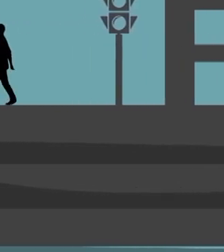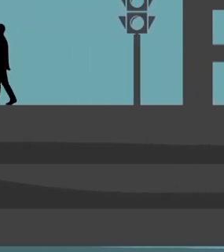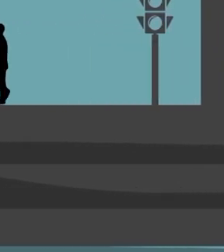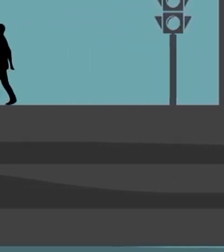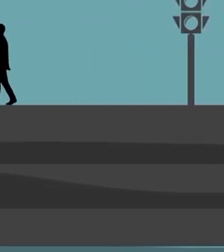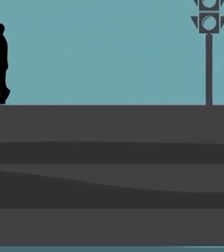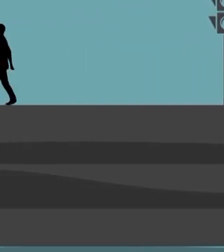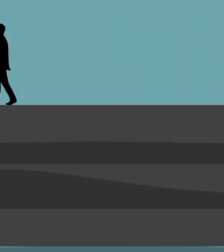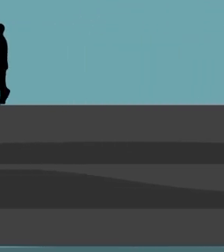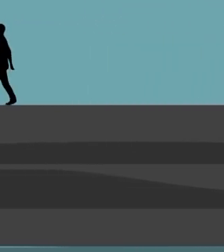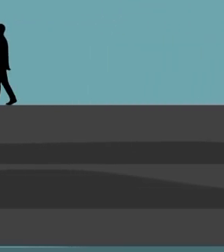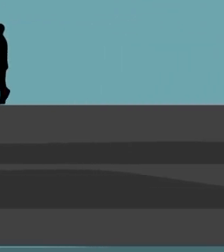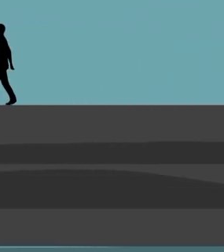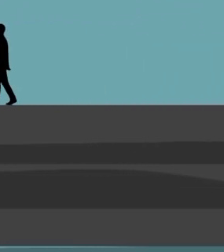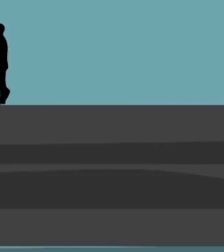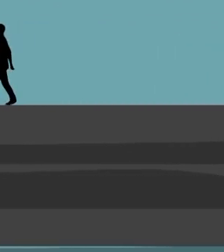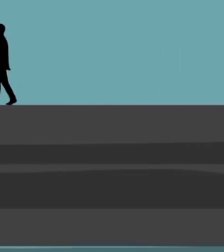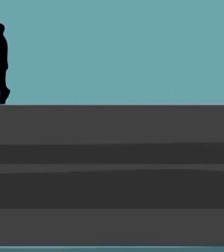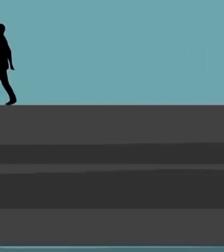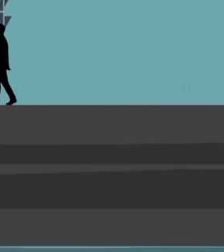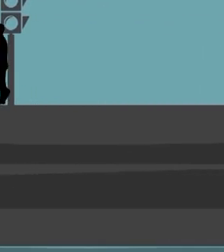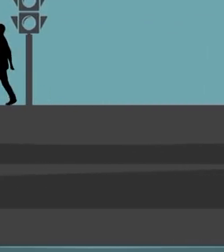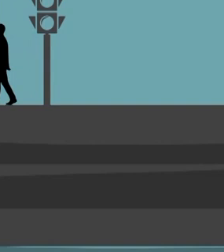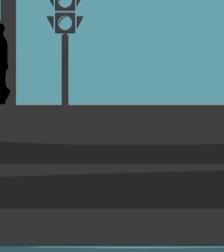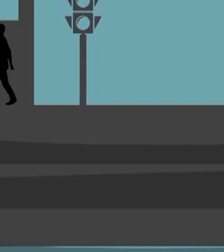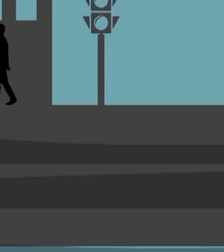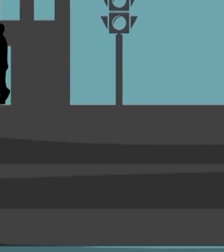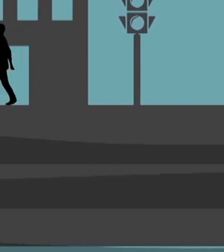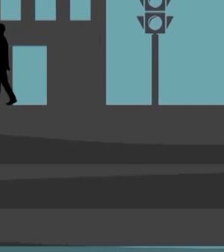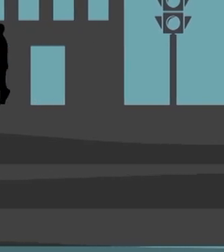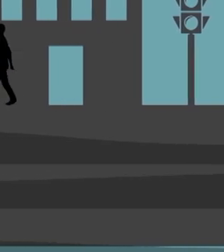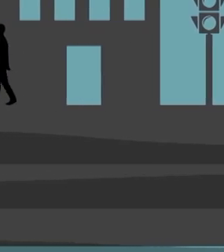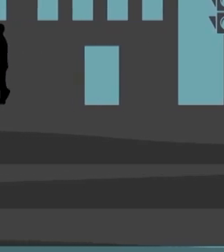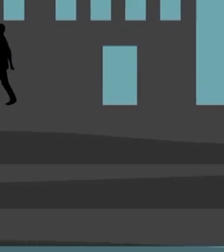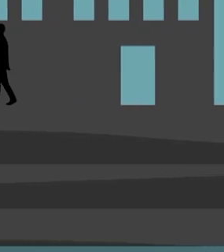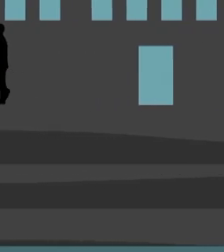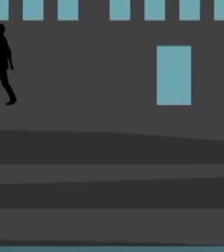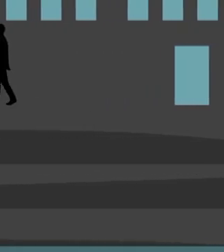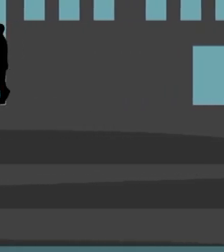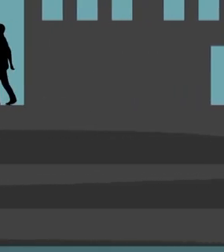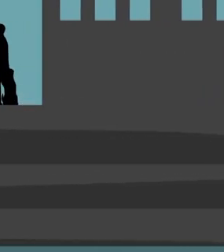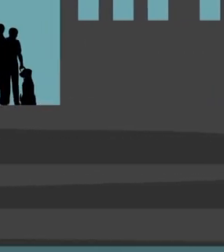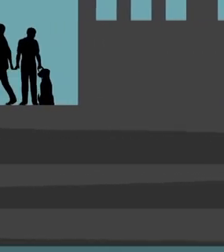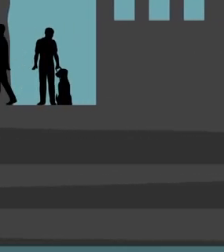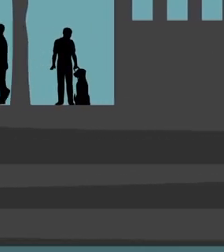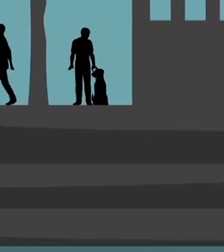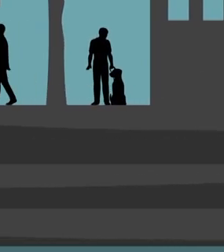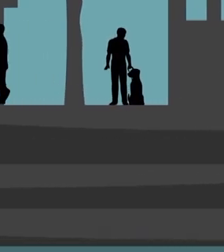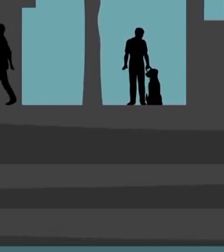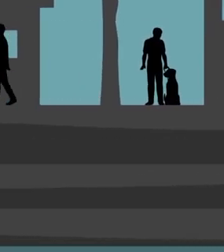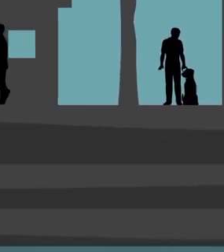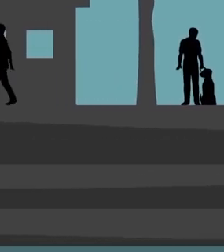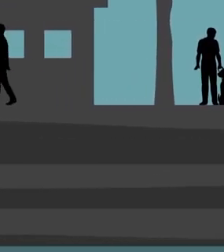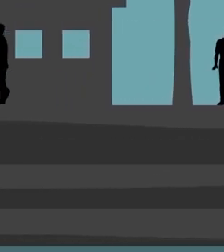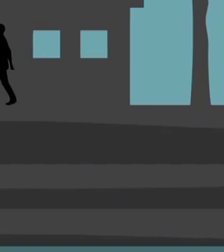I can do anything, I can reach any goal today I can do what I